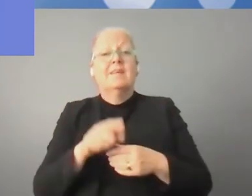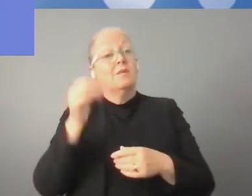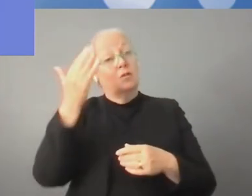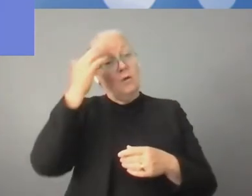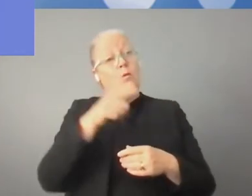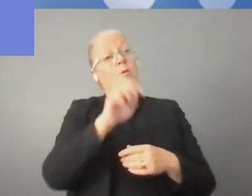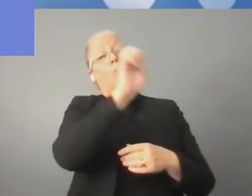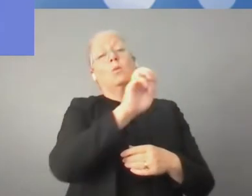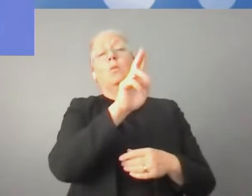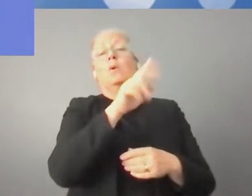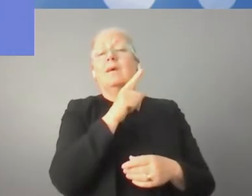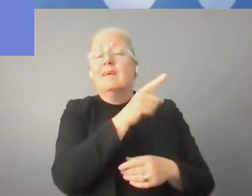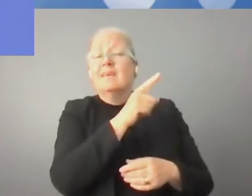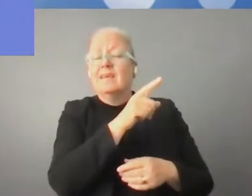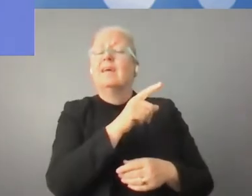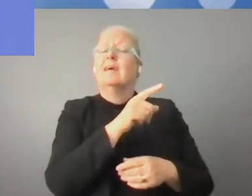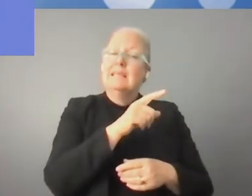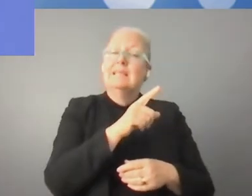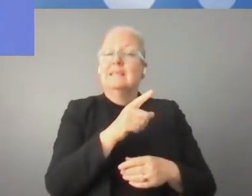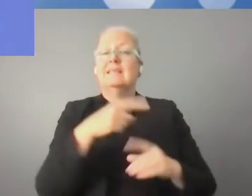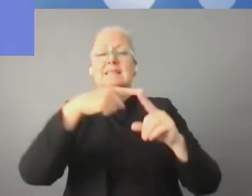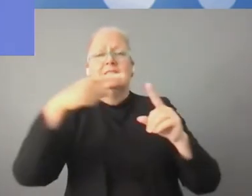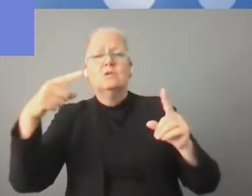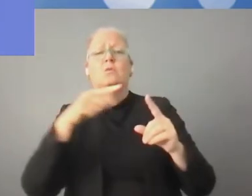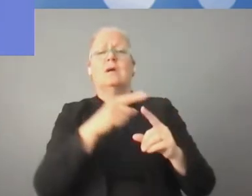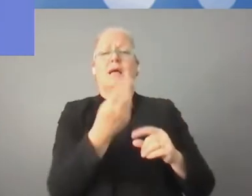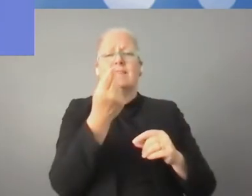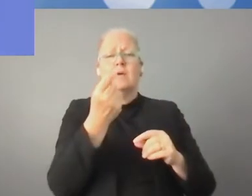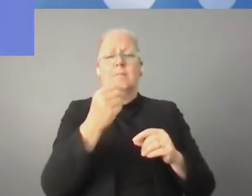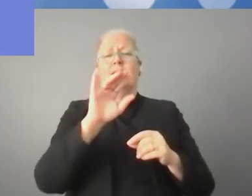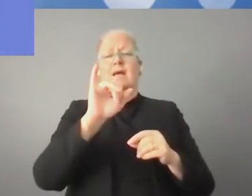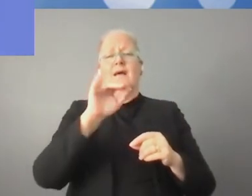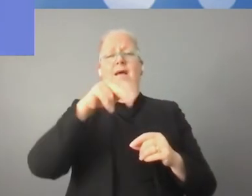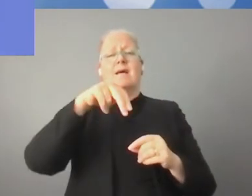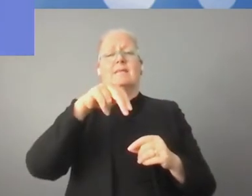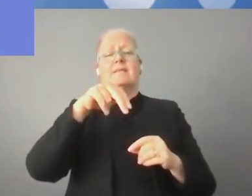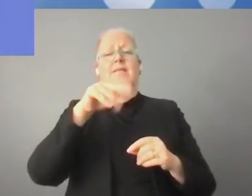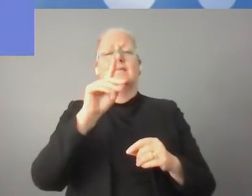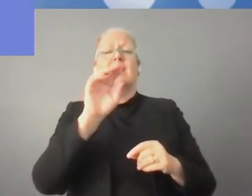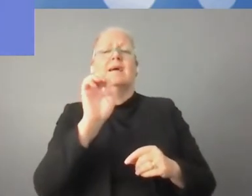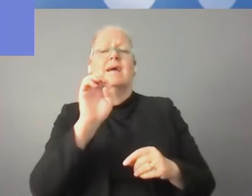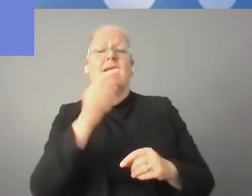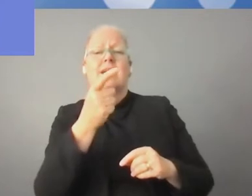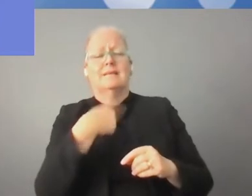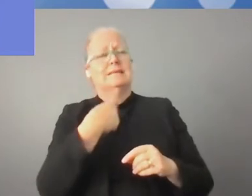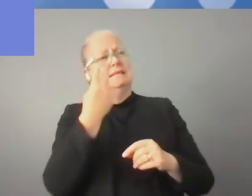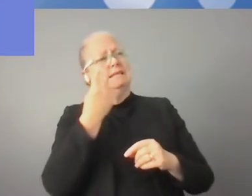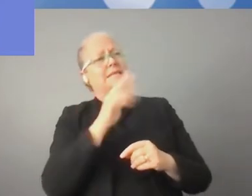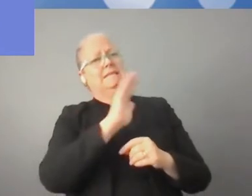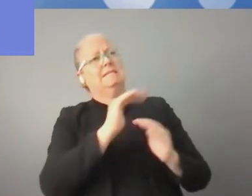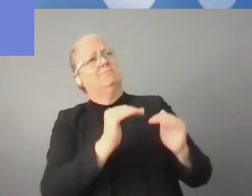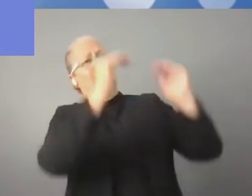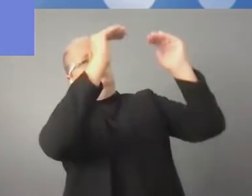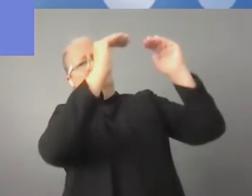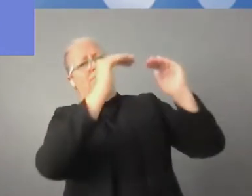średnie przedsiębiorstwa. Mówił pan o tym, że to troszkę przebiega wolniej, niż byśmy oczekiwali, a zatem